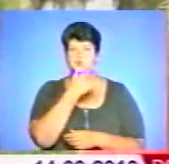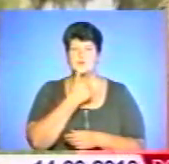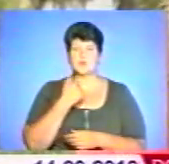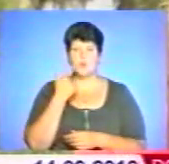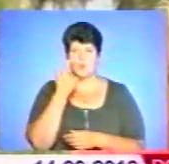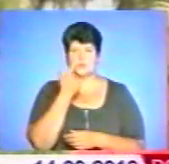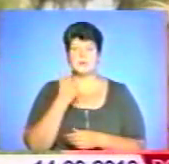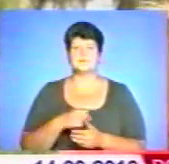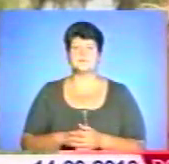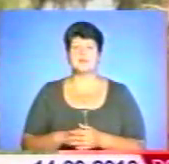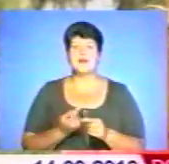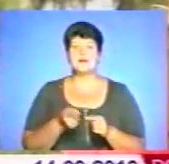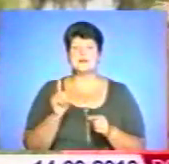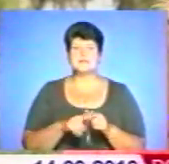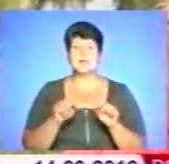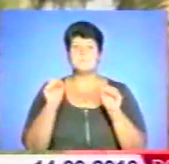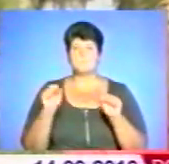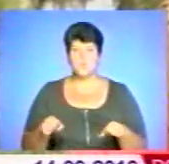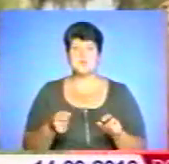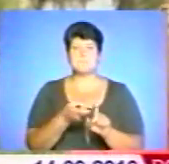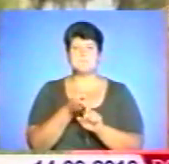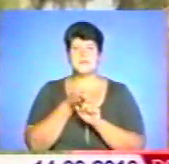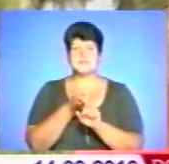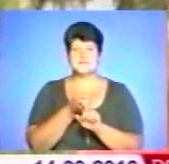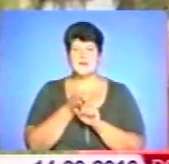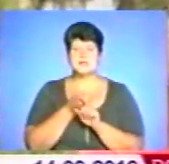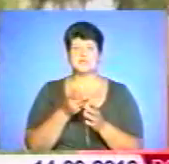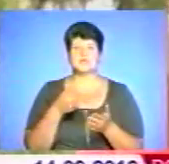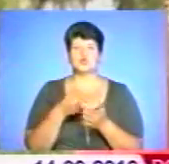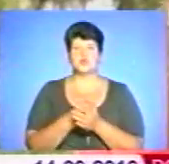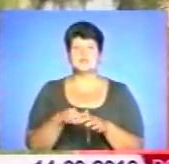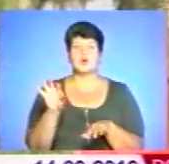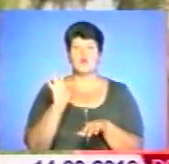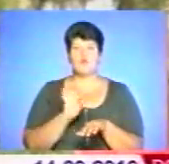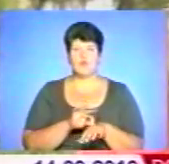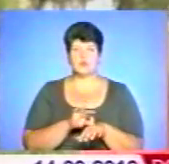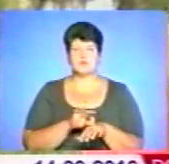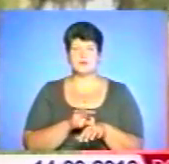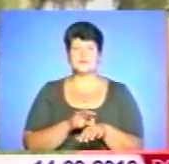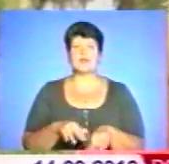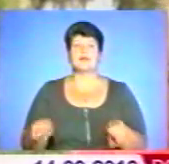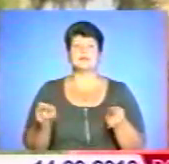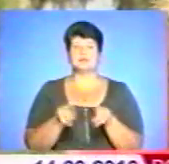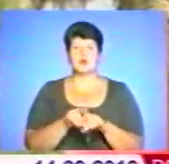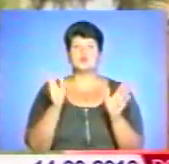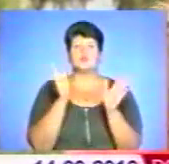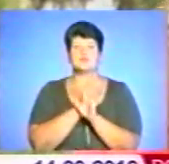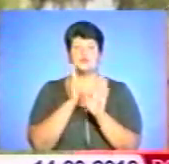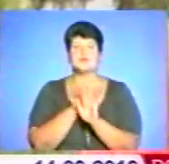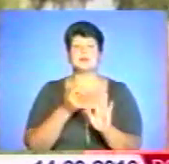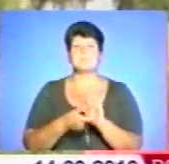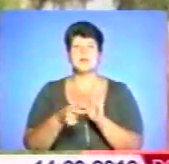відповідно, це може призвести до захворювання. Також провітрювати приміщення.